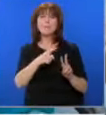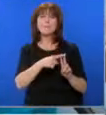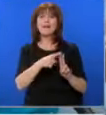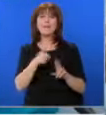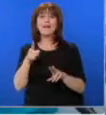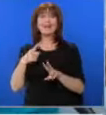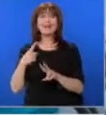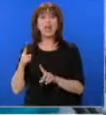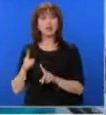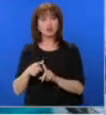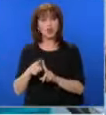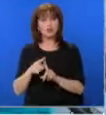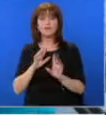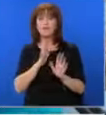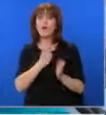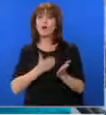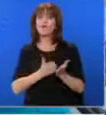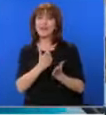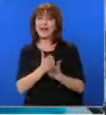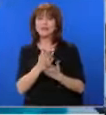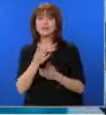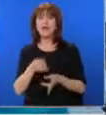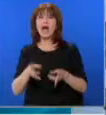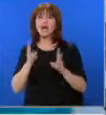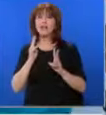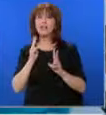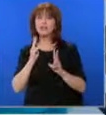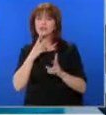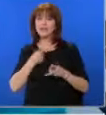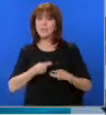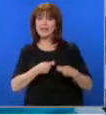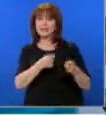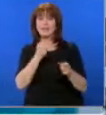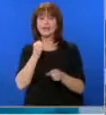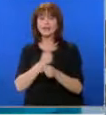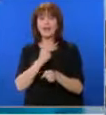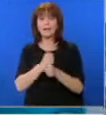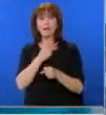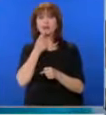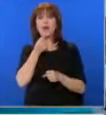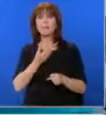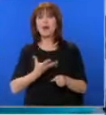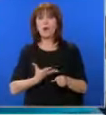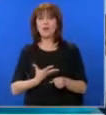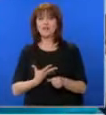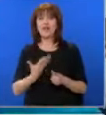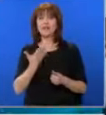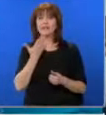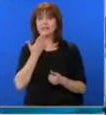по типичния за тях механизъм, реши, че ще ме изпрати да работя в Благоевград за добро наказание и добро представени